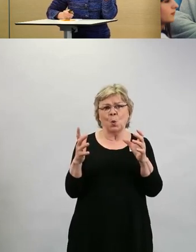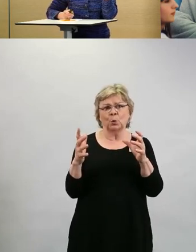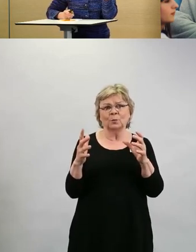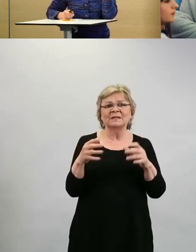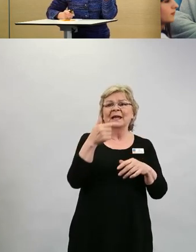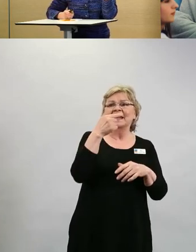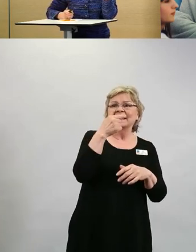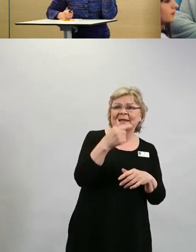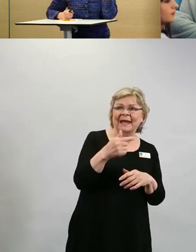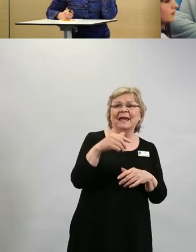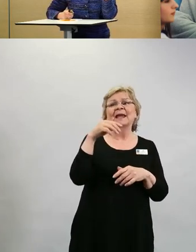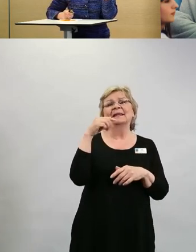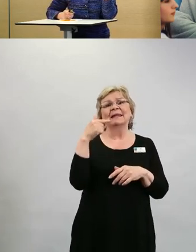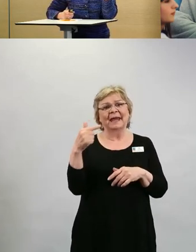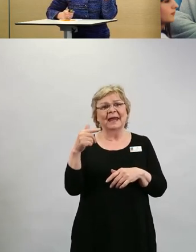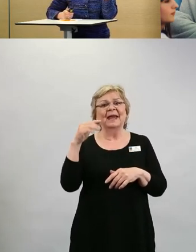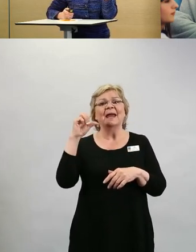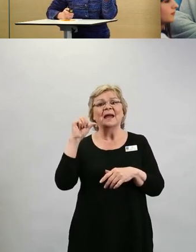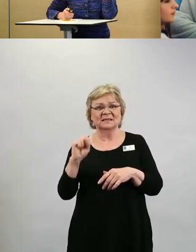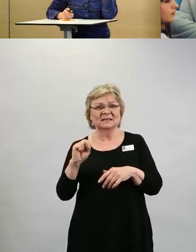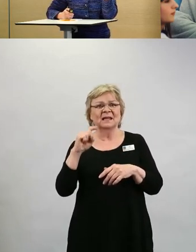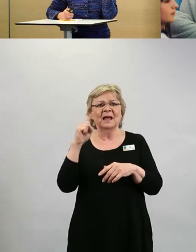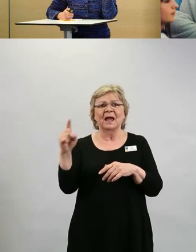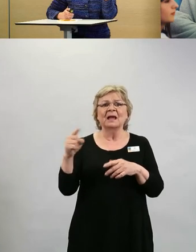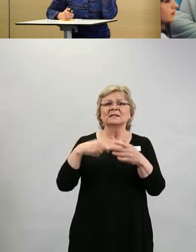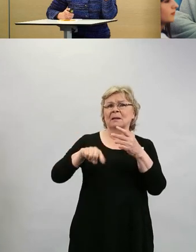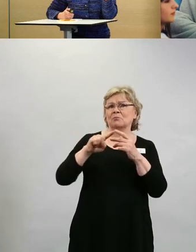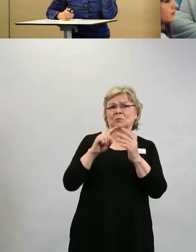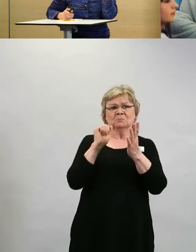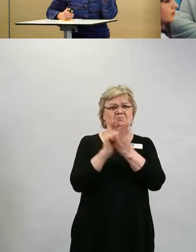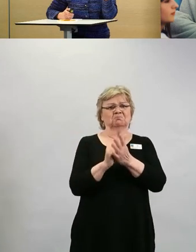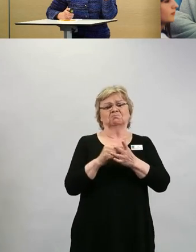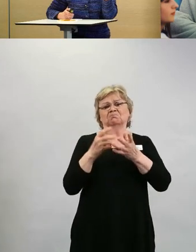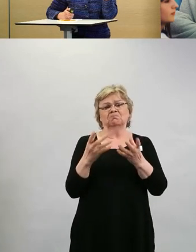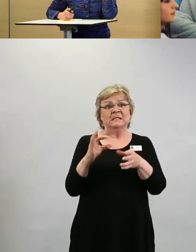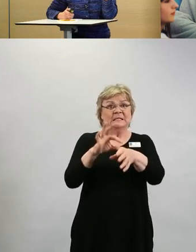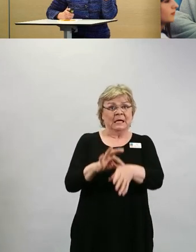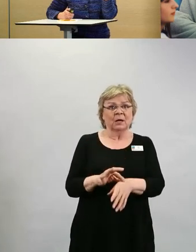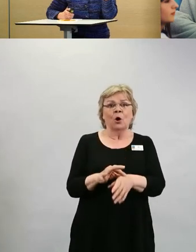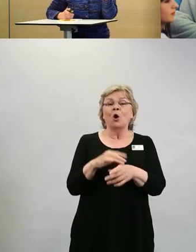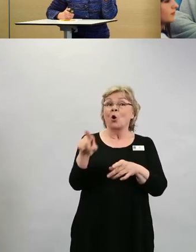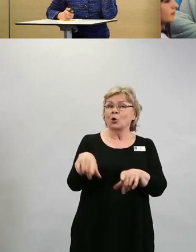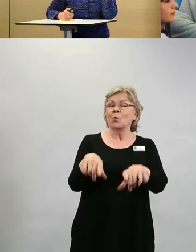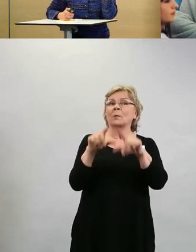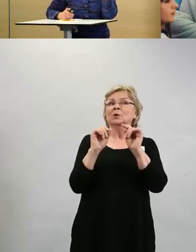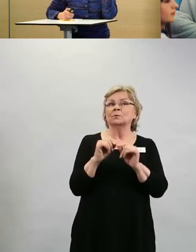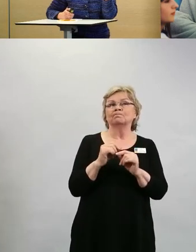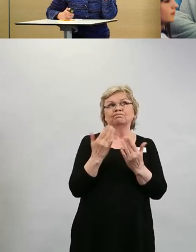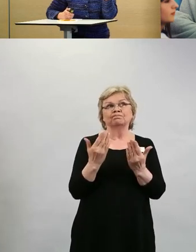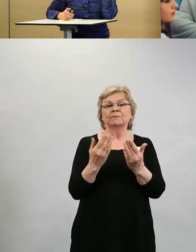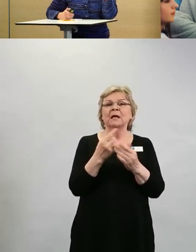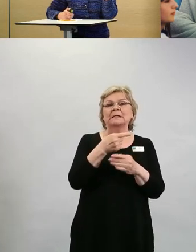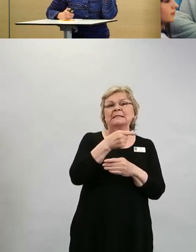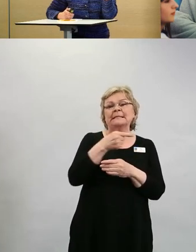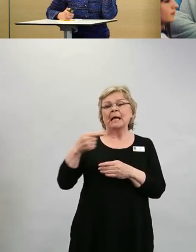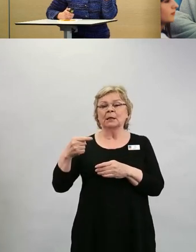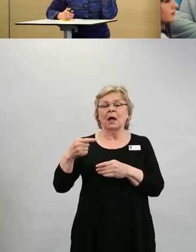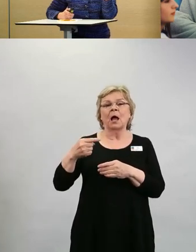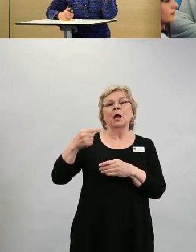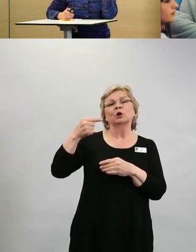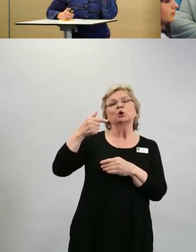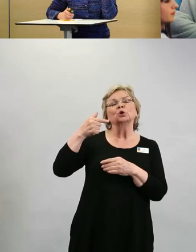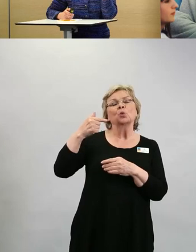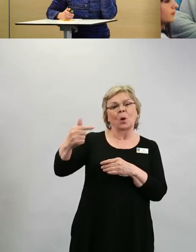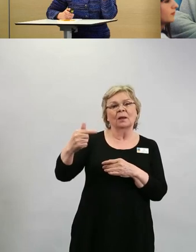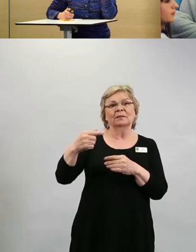tromboottinen trombosytopeeninen syndrooma. Niitä on havaittu keskimäärin yhdellä 100 000 kohtaan ja